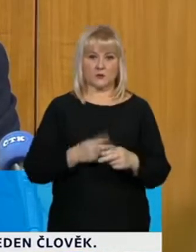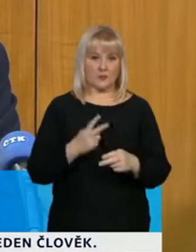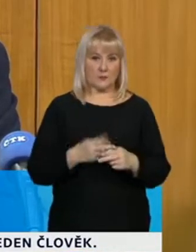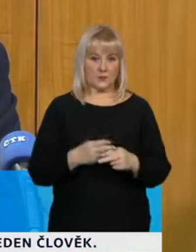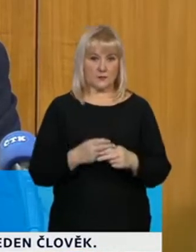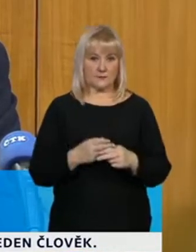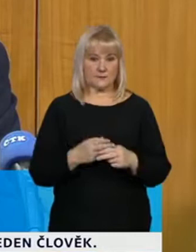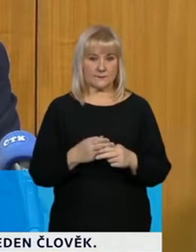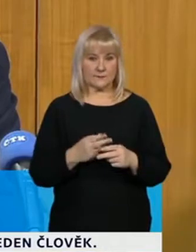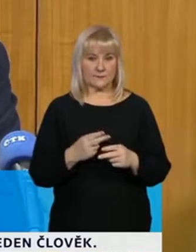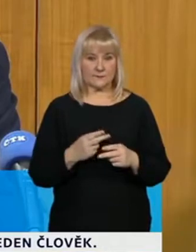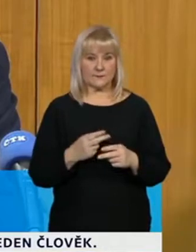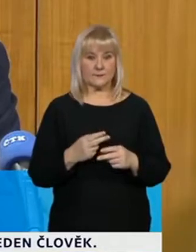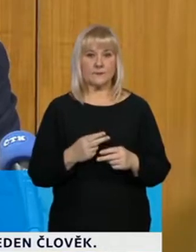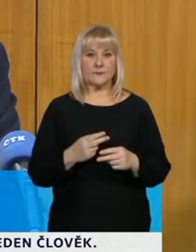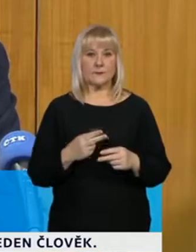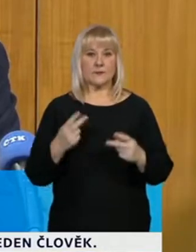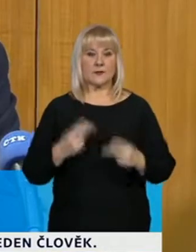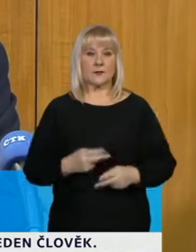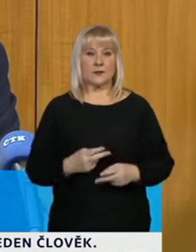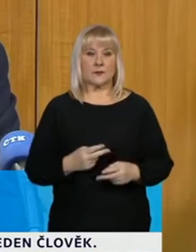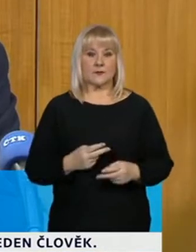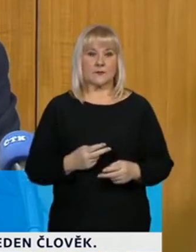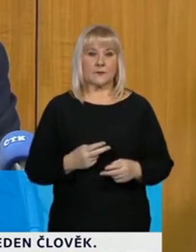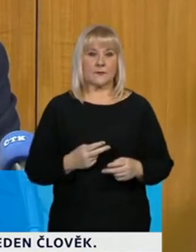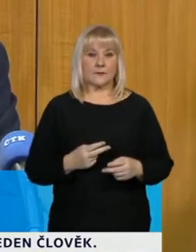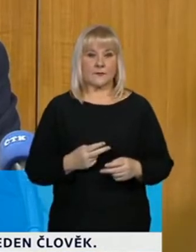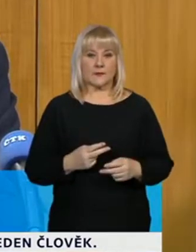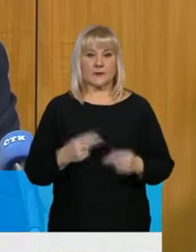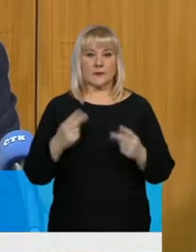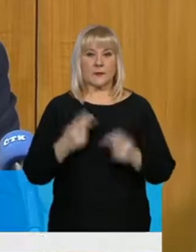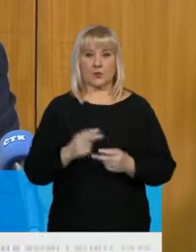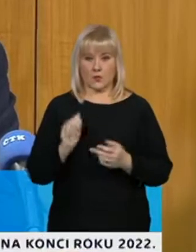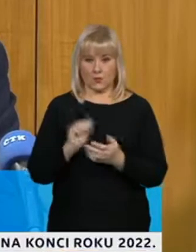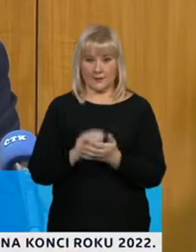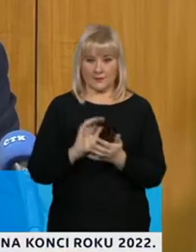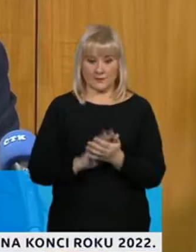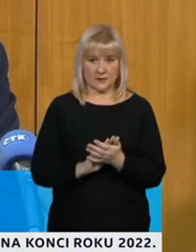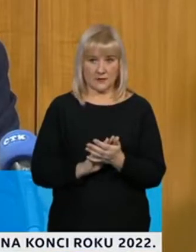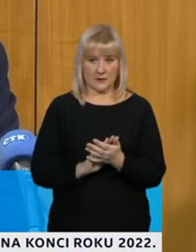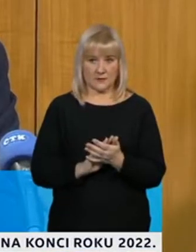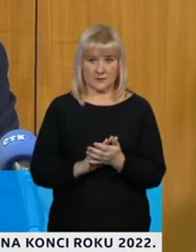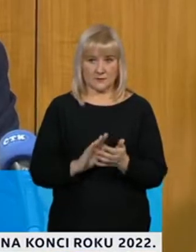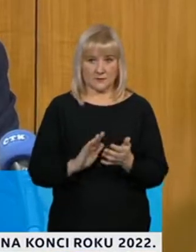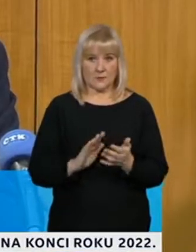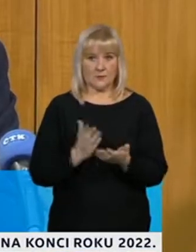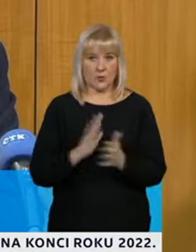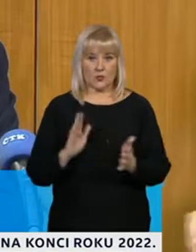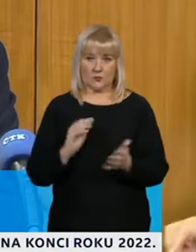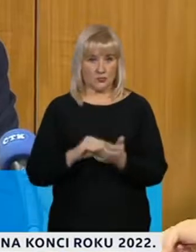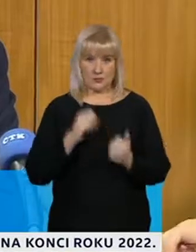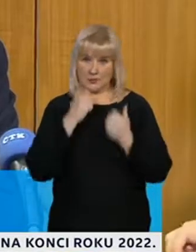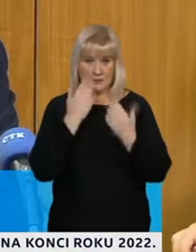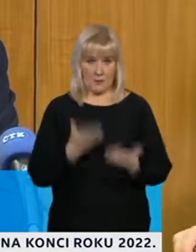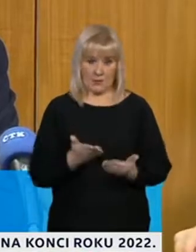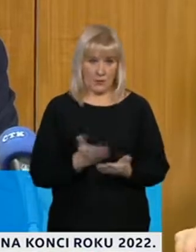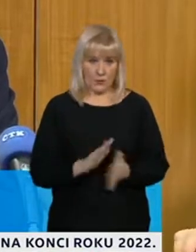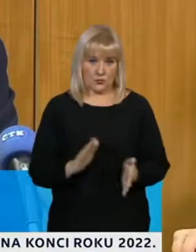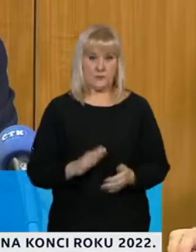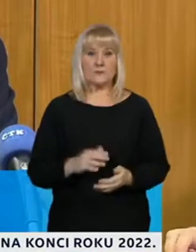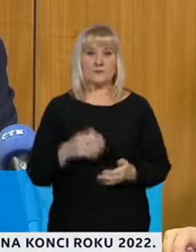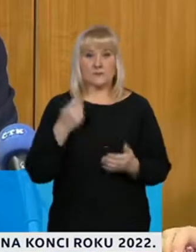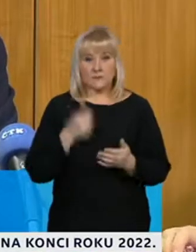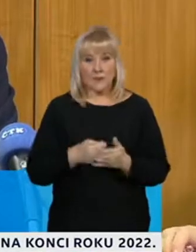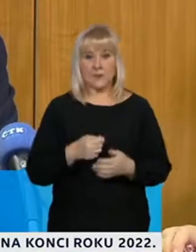by byla zatím registrována, ještě světlo světla nespatřila. To znamená, jediný, kdo